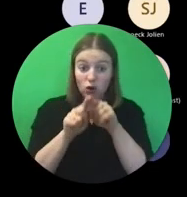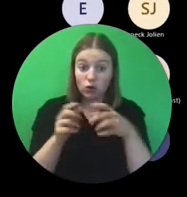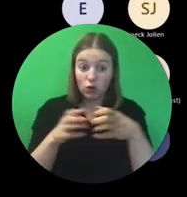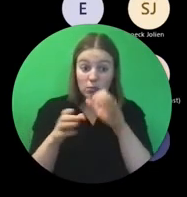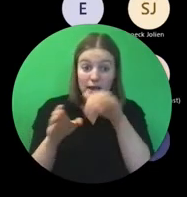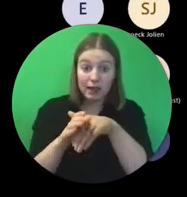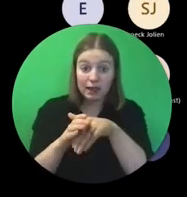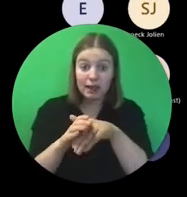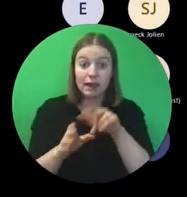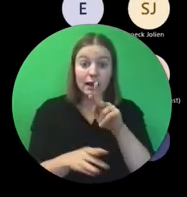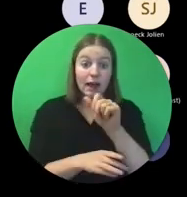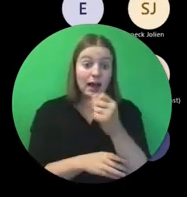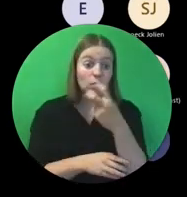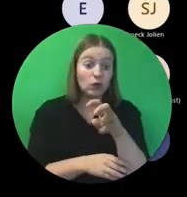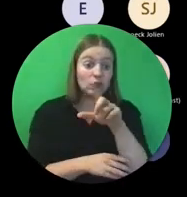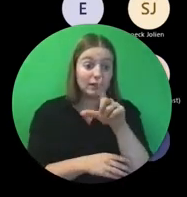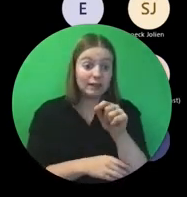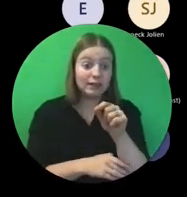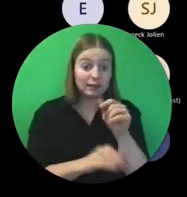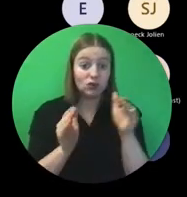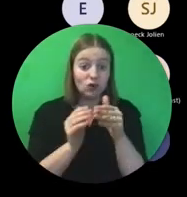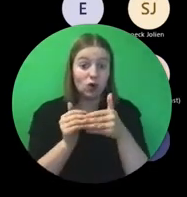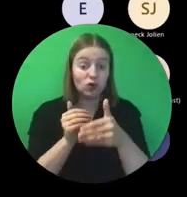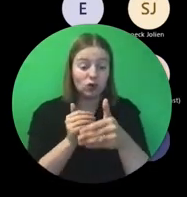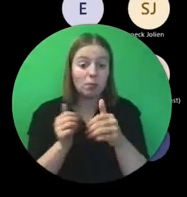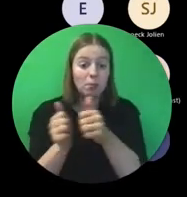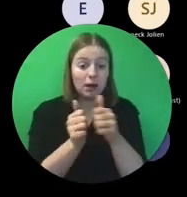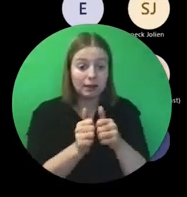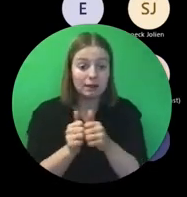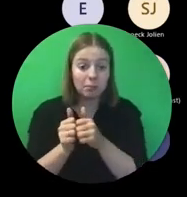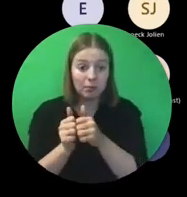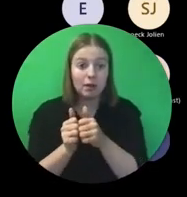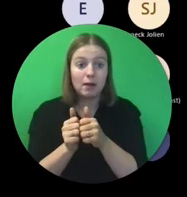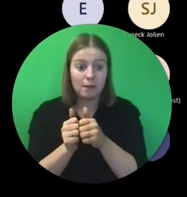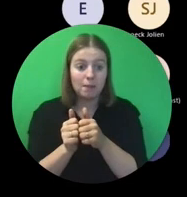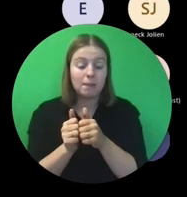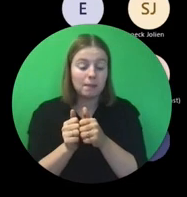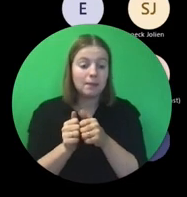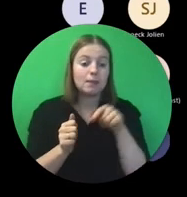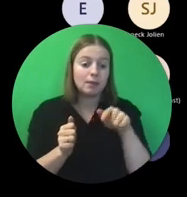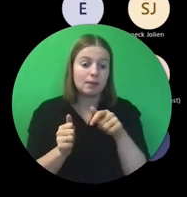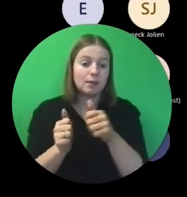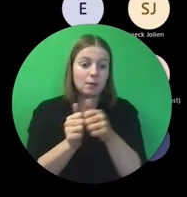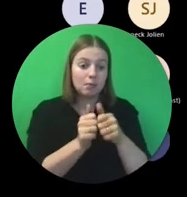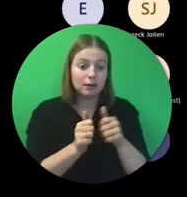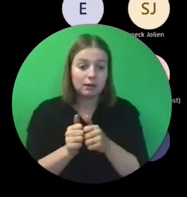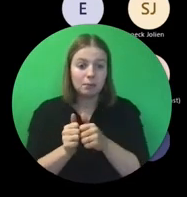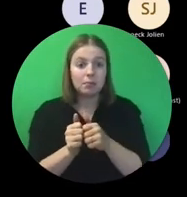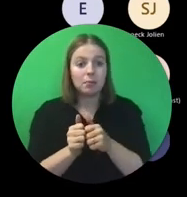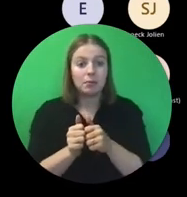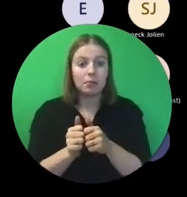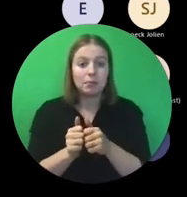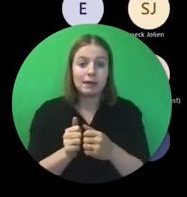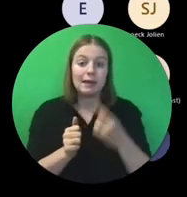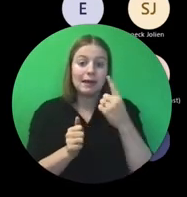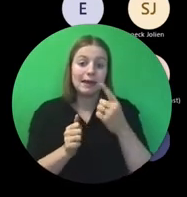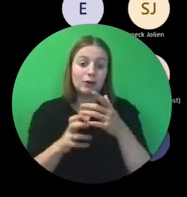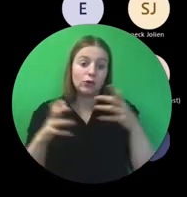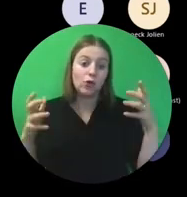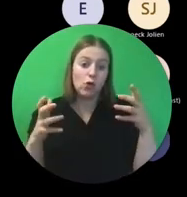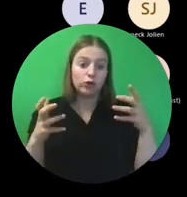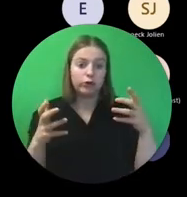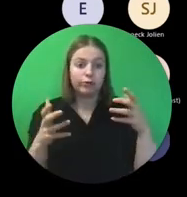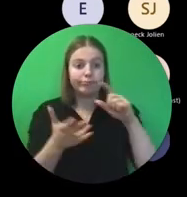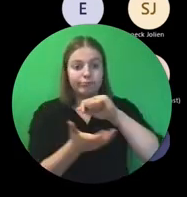K210 Short-Term Partnerships. De partnerschappen met een één grote lump sum in feite,